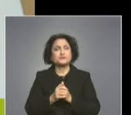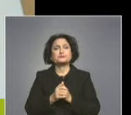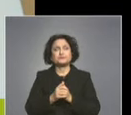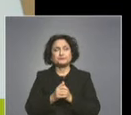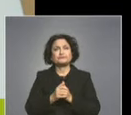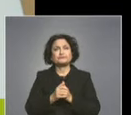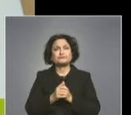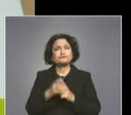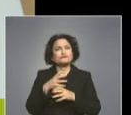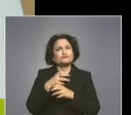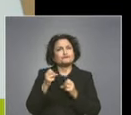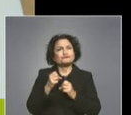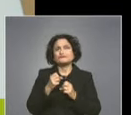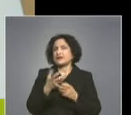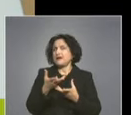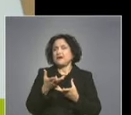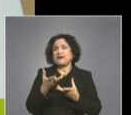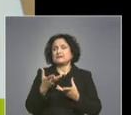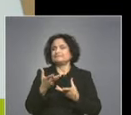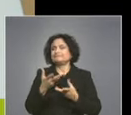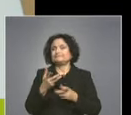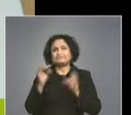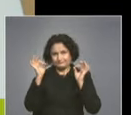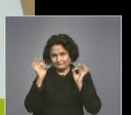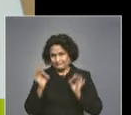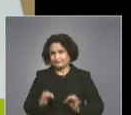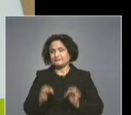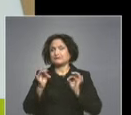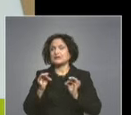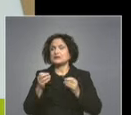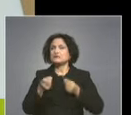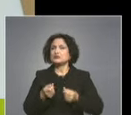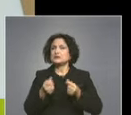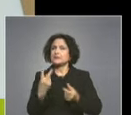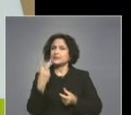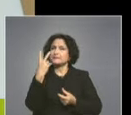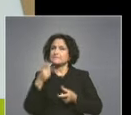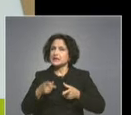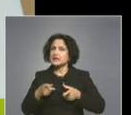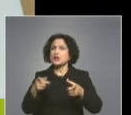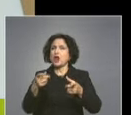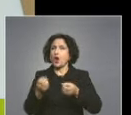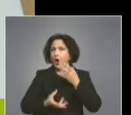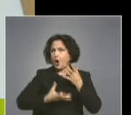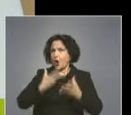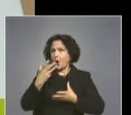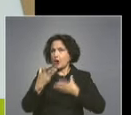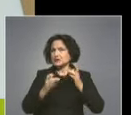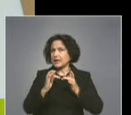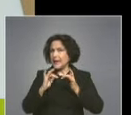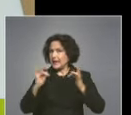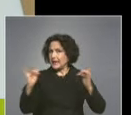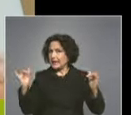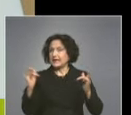тук, може би, трябва малко да поясна за зрителите. Ние реално поддържаме две линии. Ената е гореща линия за незаконно и